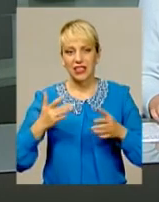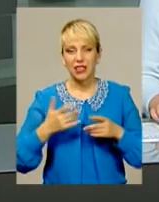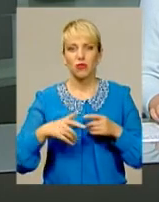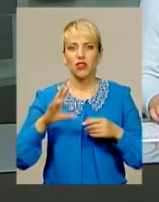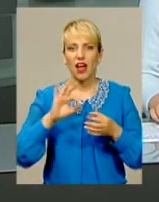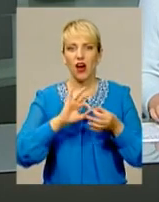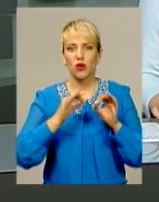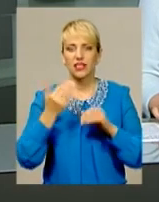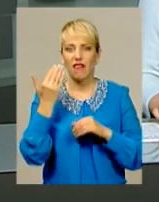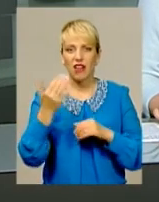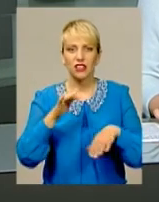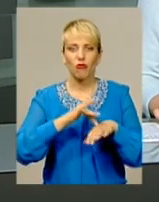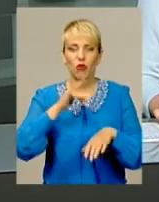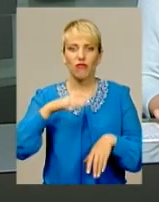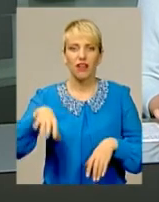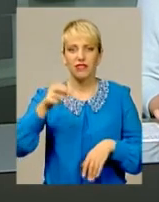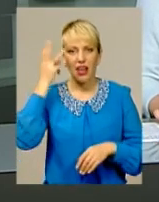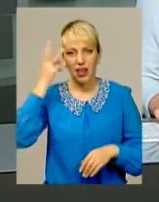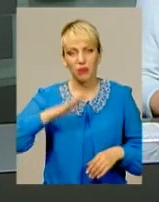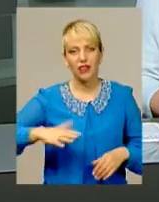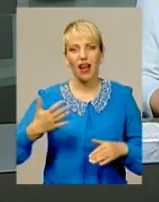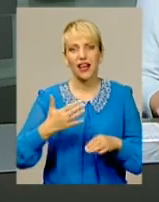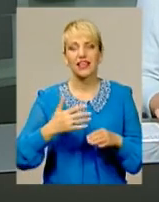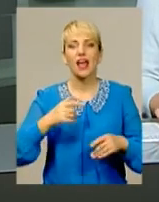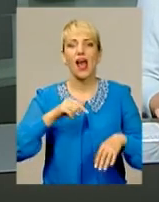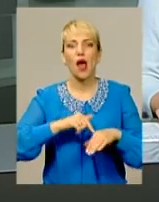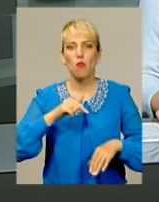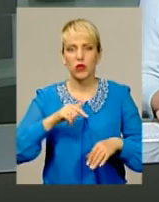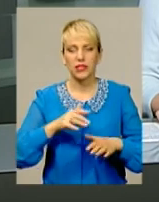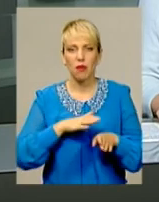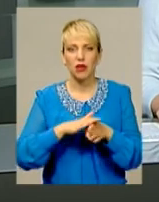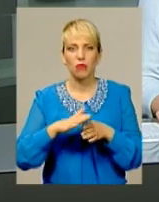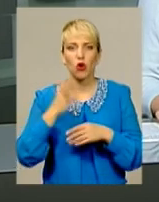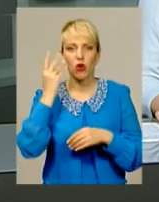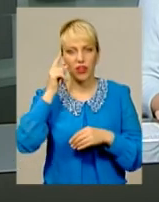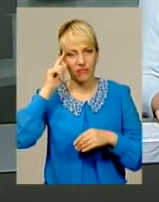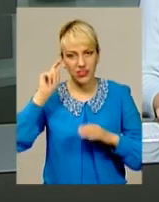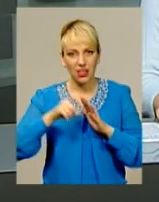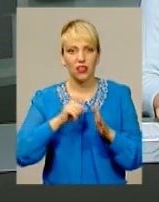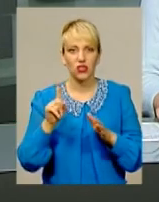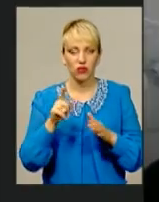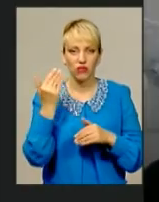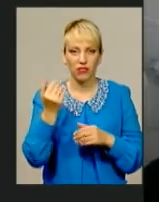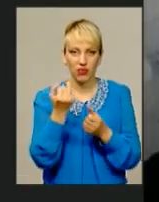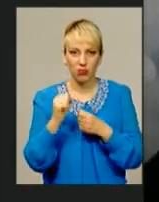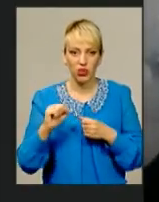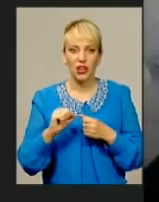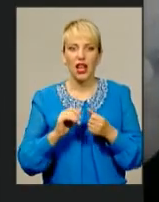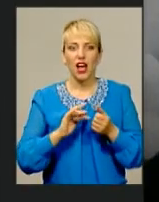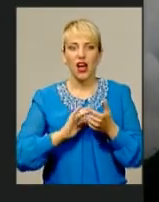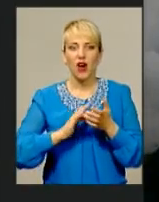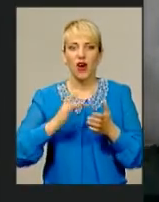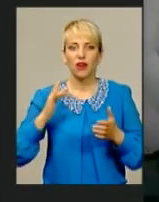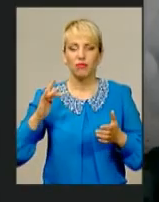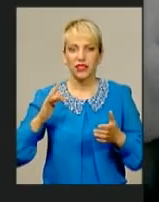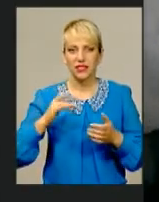Хмельниччина. Які емоції переповнювали, коли вже стало відомо, що вибороли Олімпійське срібло? Дякую